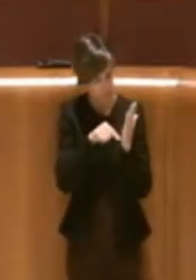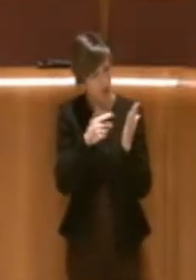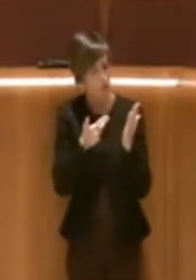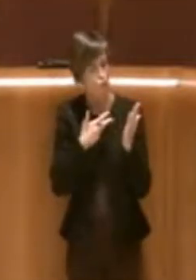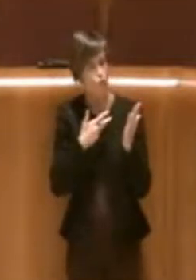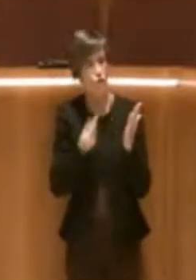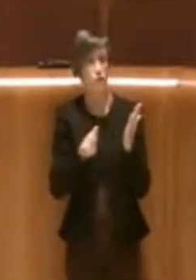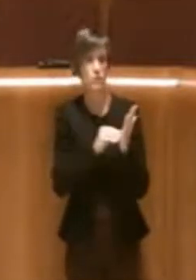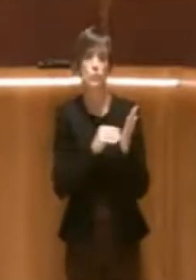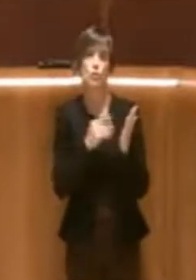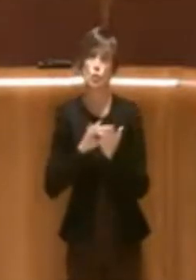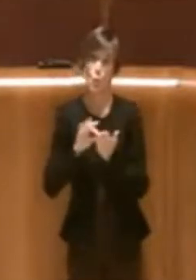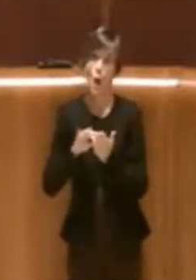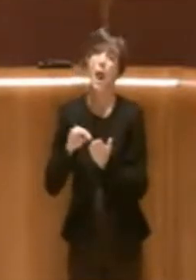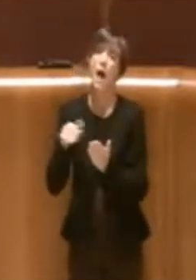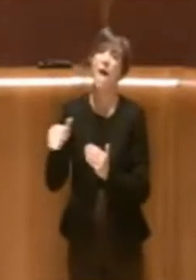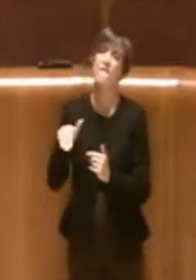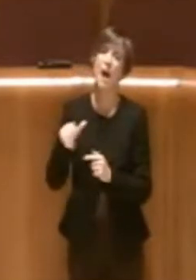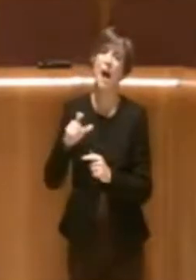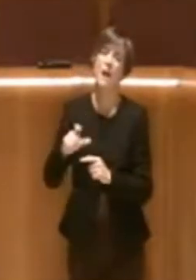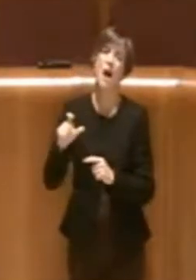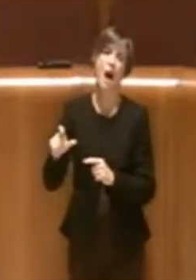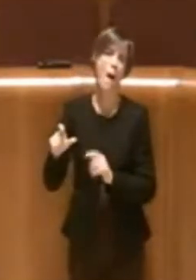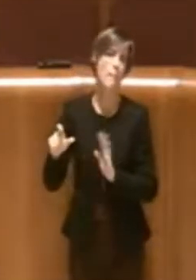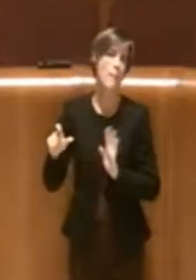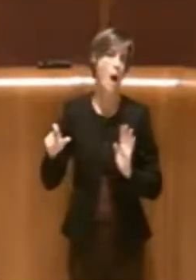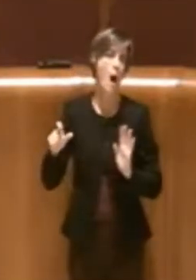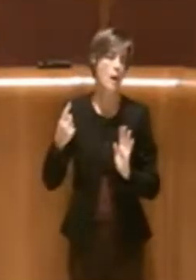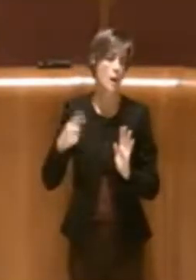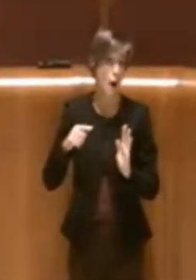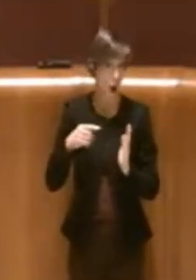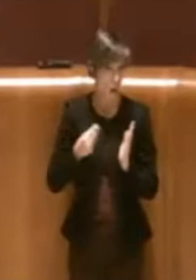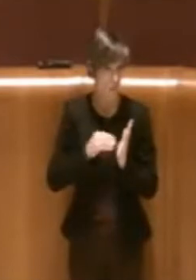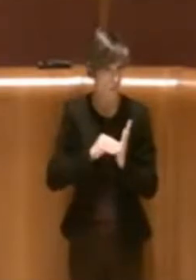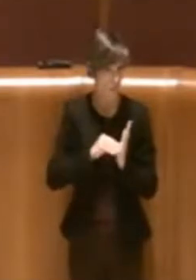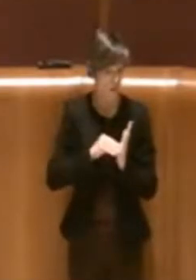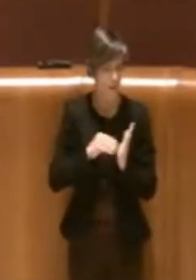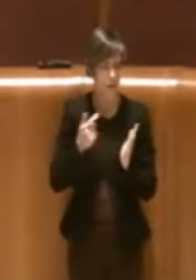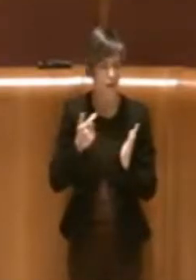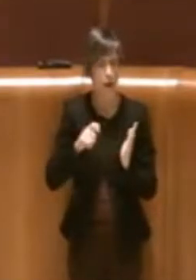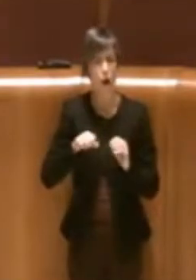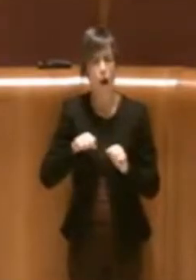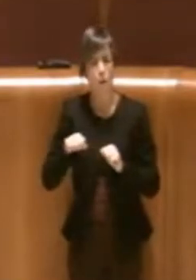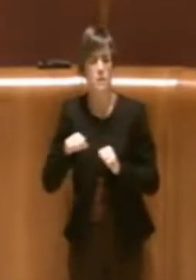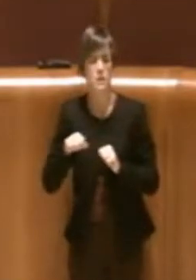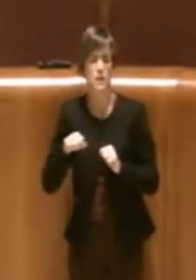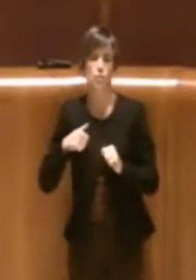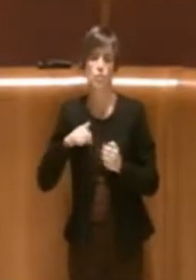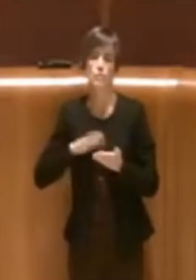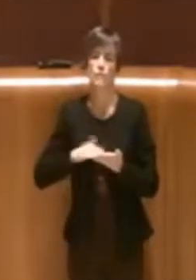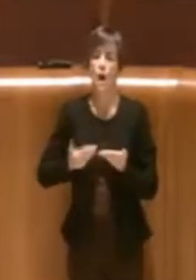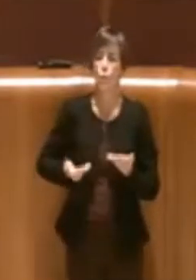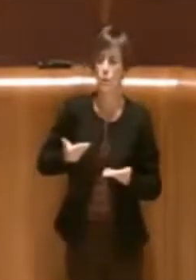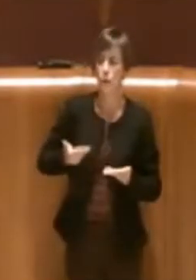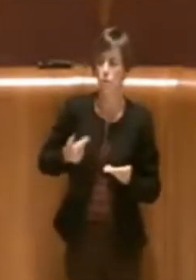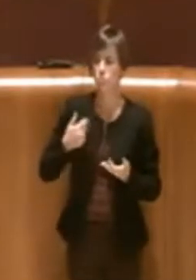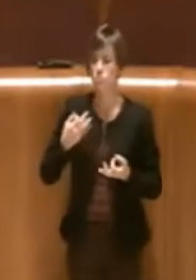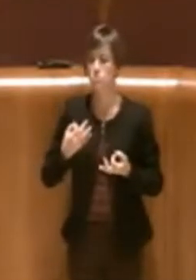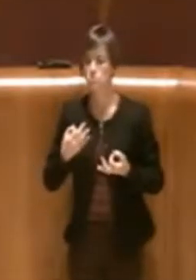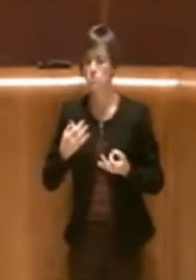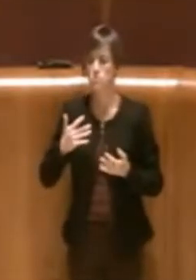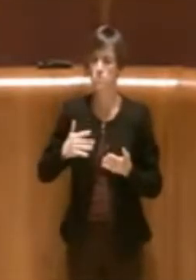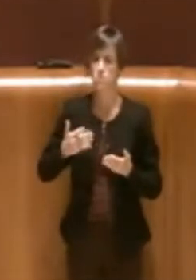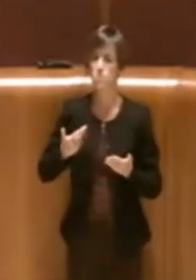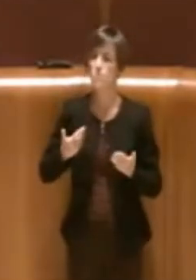di via di Cardinal Capranica, secondo me è una scelta che l'amministrazione ha ponderato e che non ha nulla a che